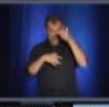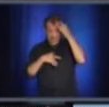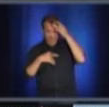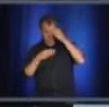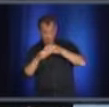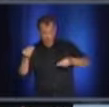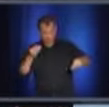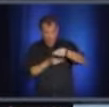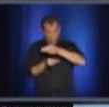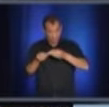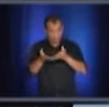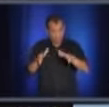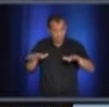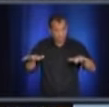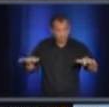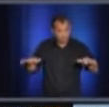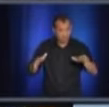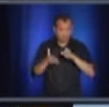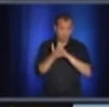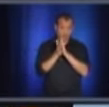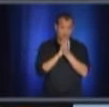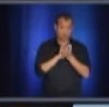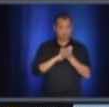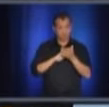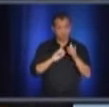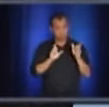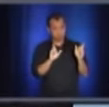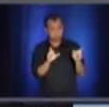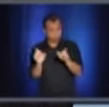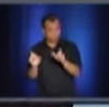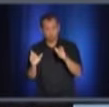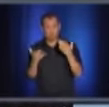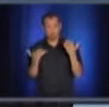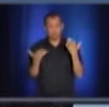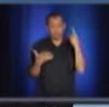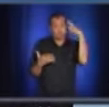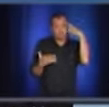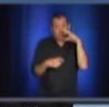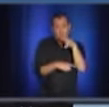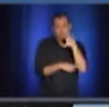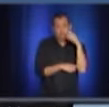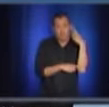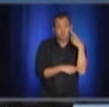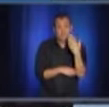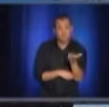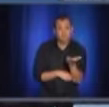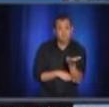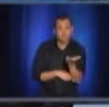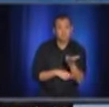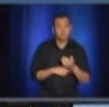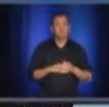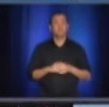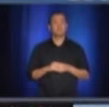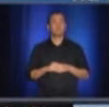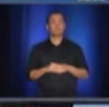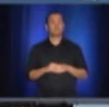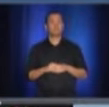non, ce n'est pas le cas de cette immunité collective. Si jamais nous avions une éclosion